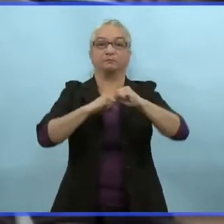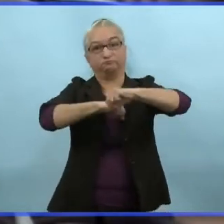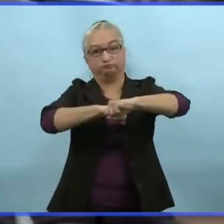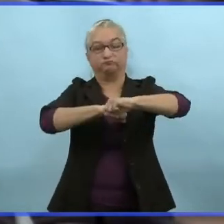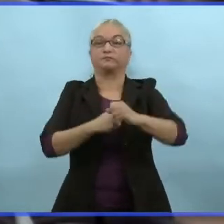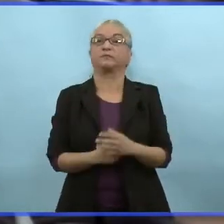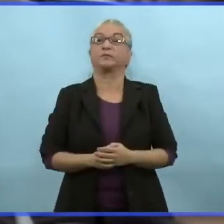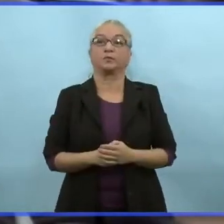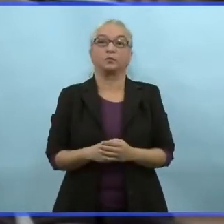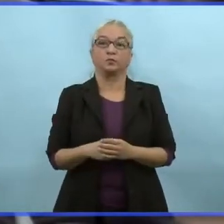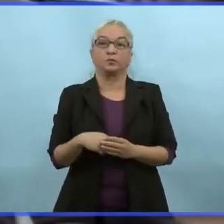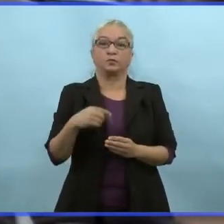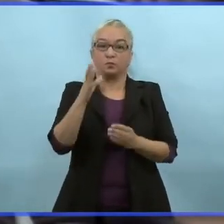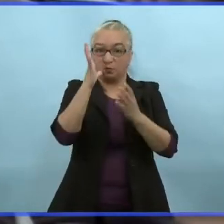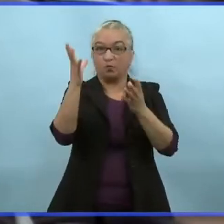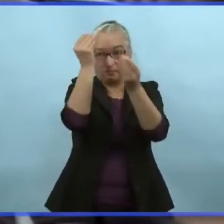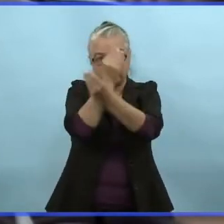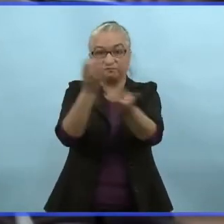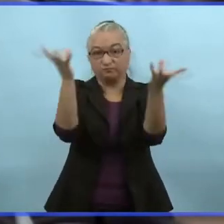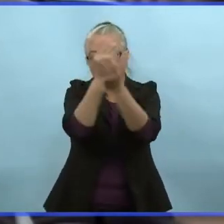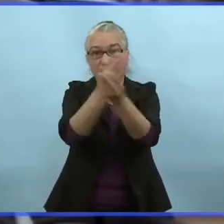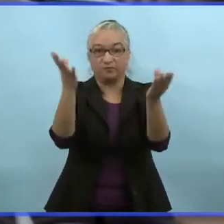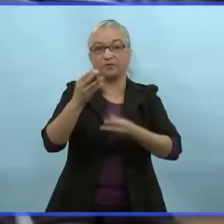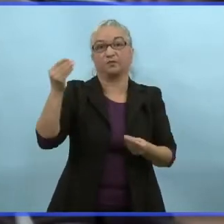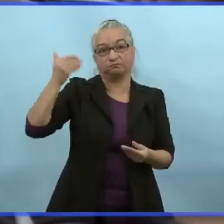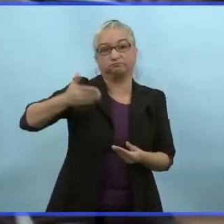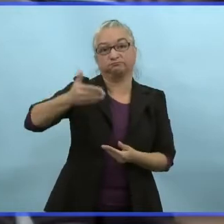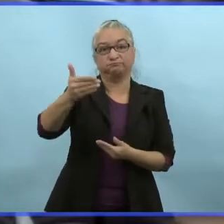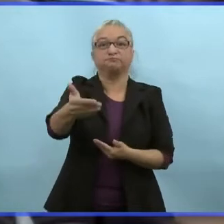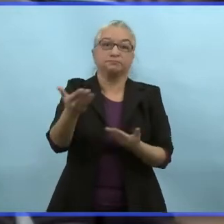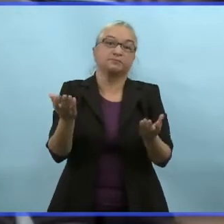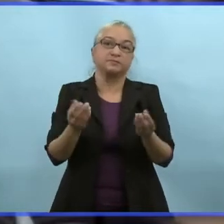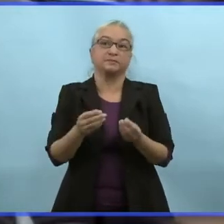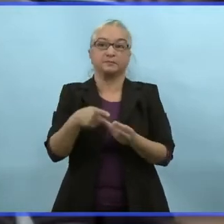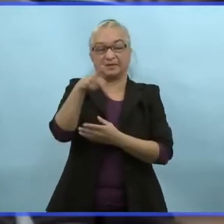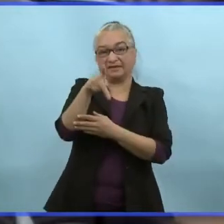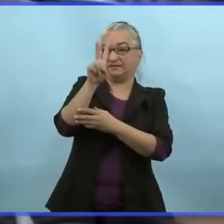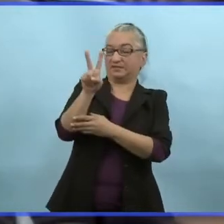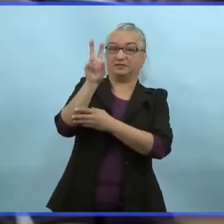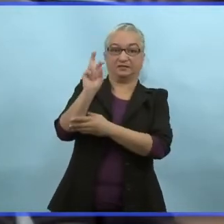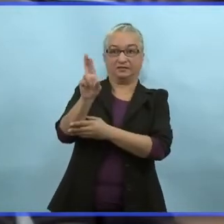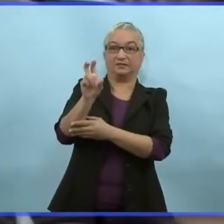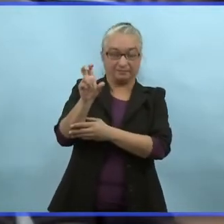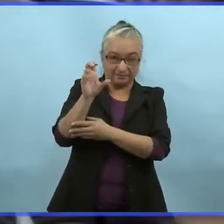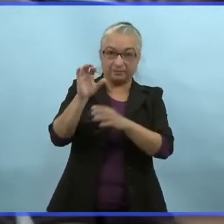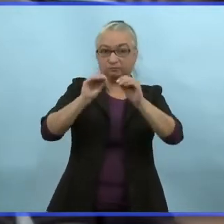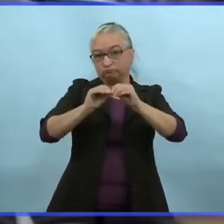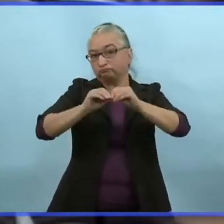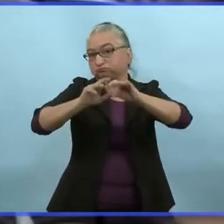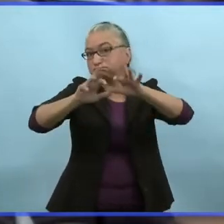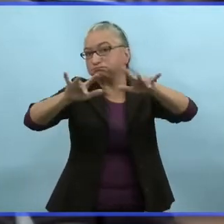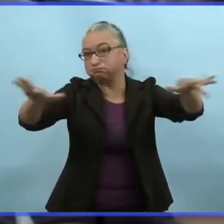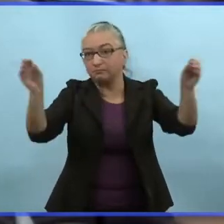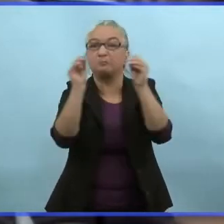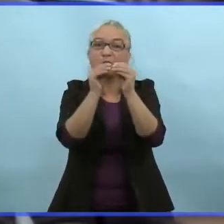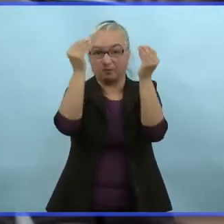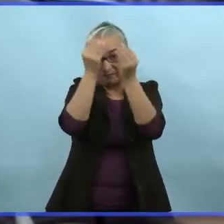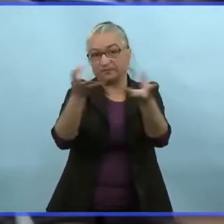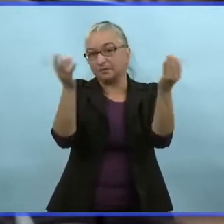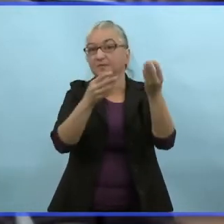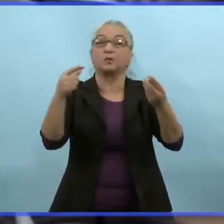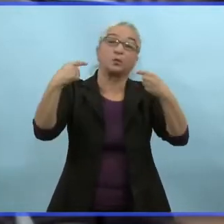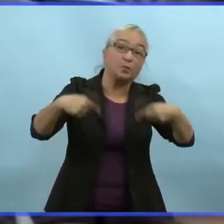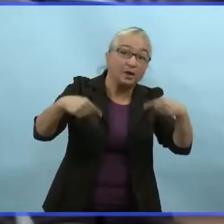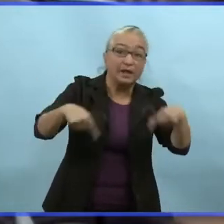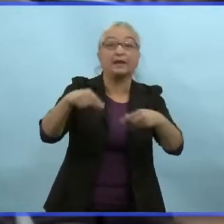personnelles. Nous allons continuer de garder les Manitobains à jour par rapport au déroulement de ce nouveau